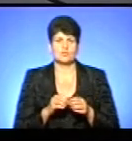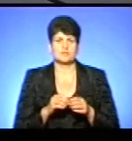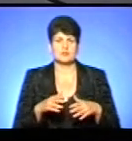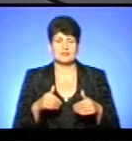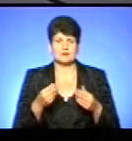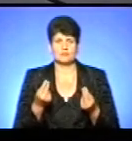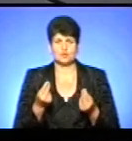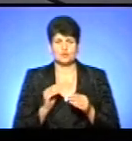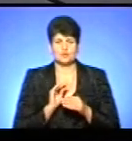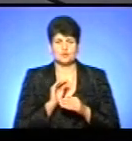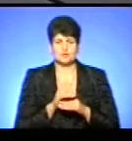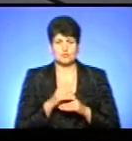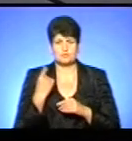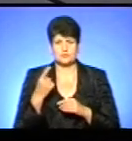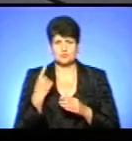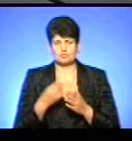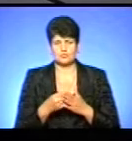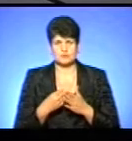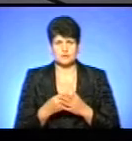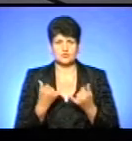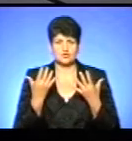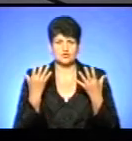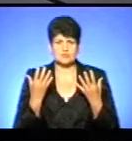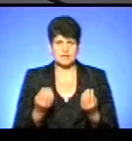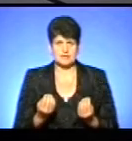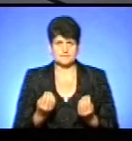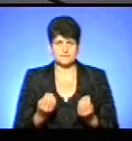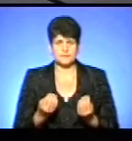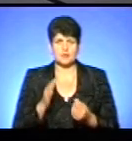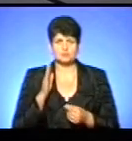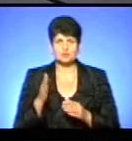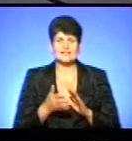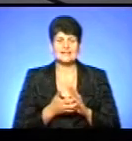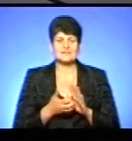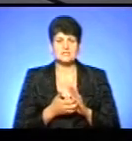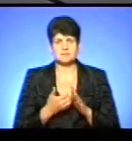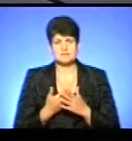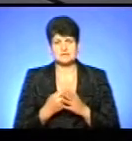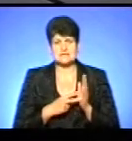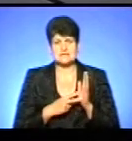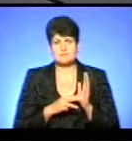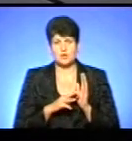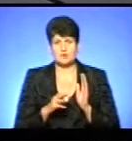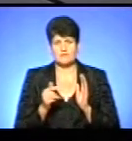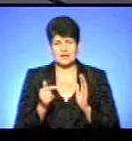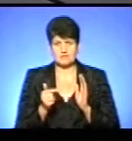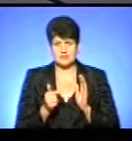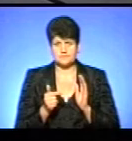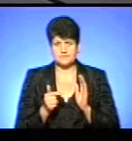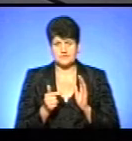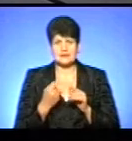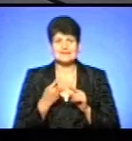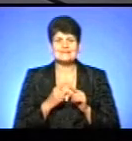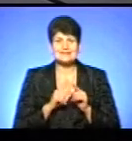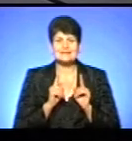додаткові кошти з обласного бюджету. На сьогоднішній буде не вистачати десь біля 7 мільйонів гривень, це тільки за